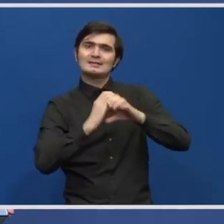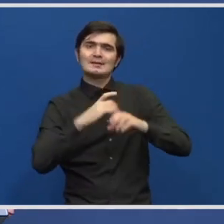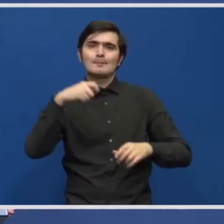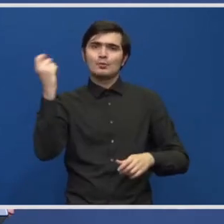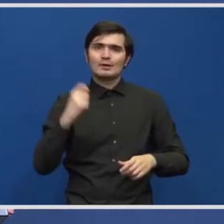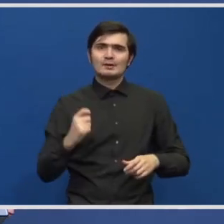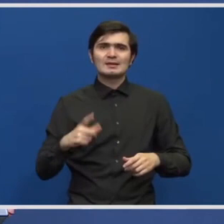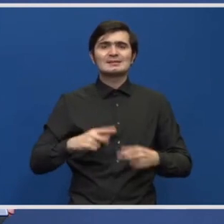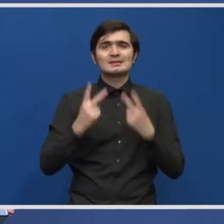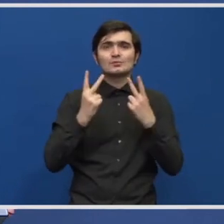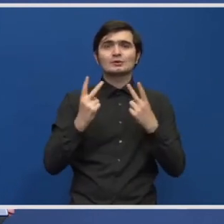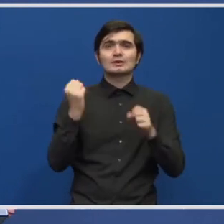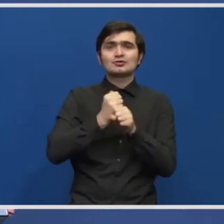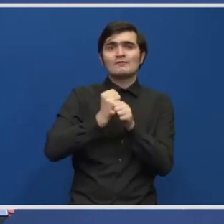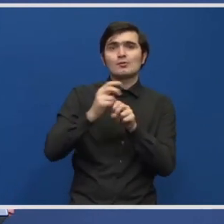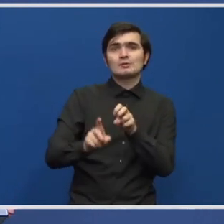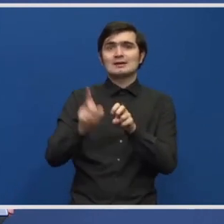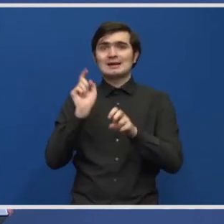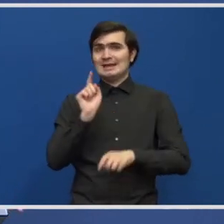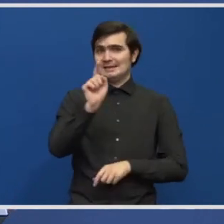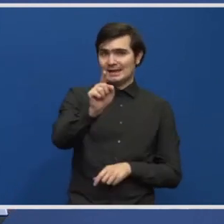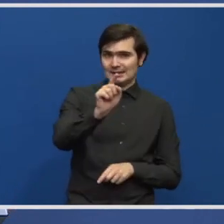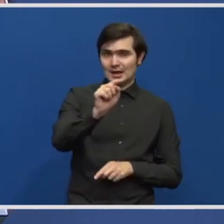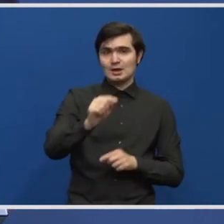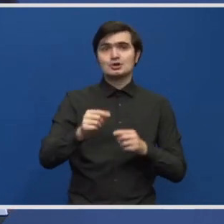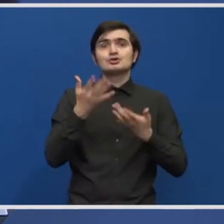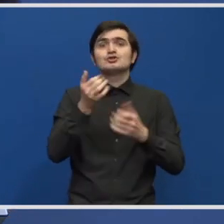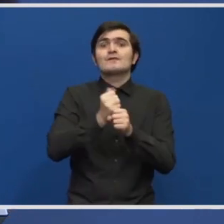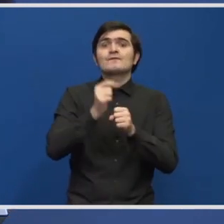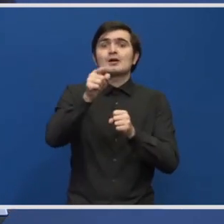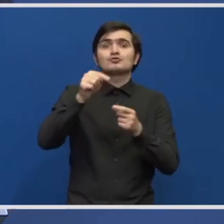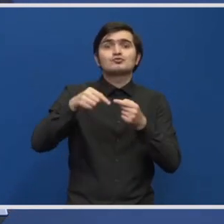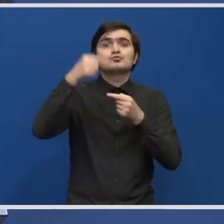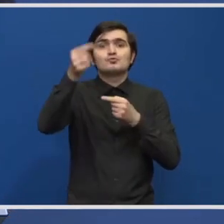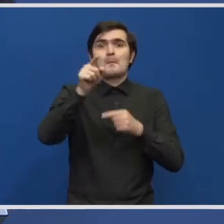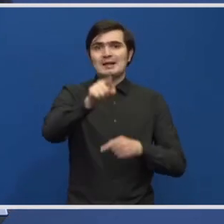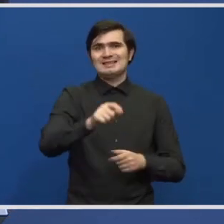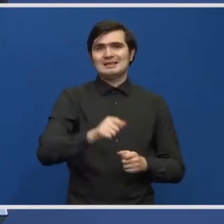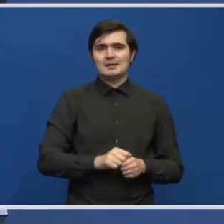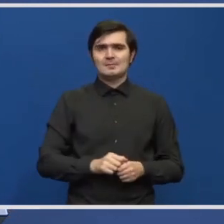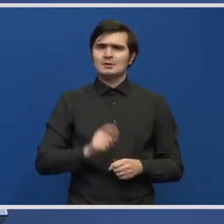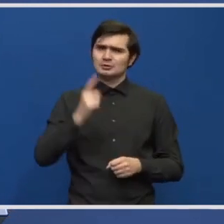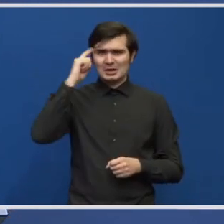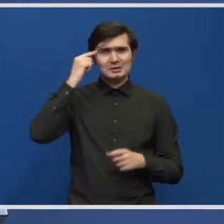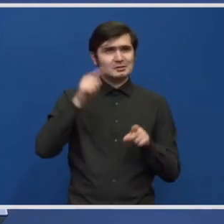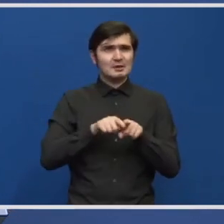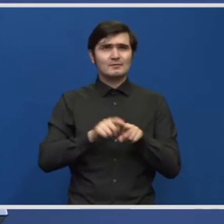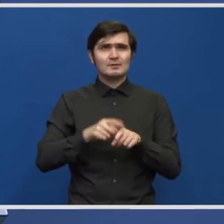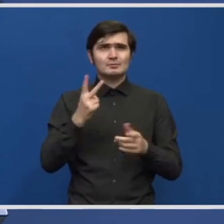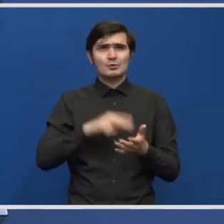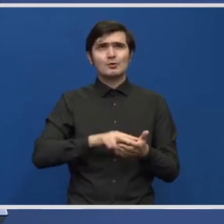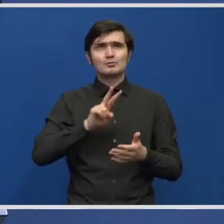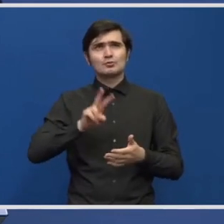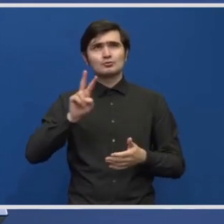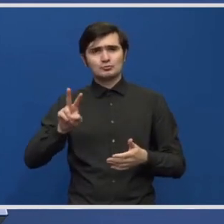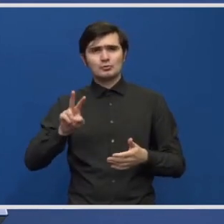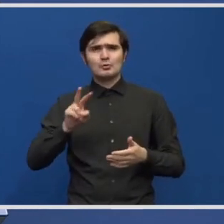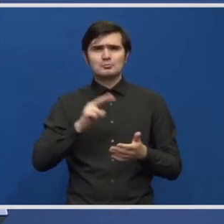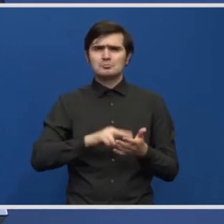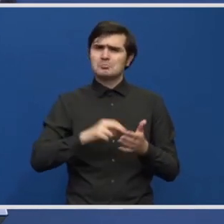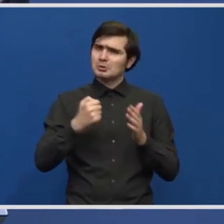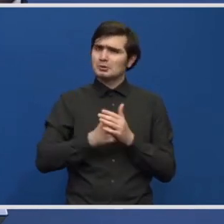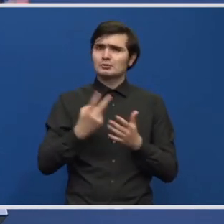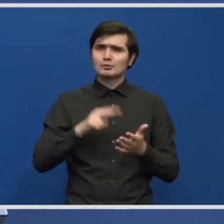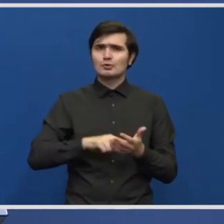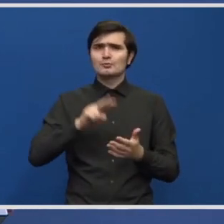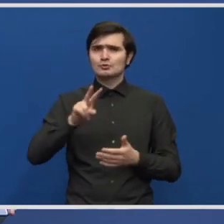ta și ce pui tu mai departe. Deci eu sper că în următorii ani, că nu trebuie să ne gândim doar la anul actual, și pe 2022-2023 până chiar și la 2026,